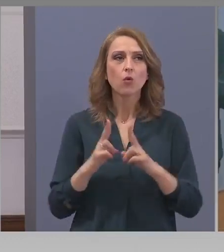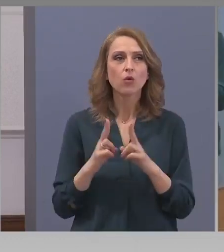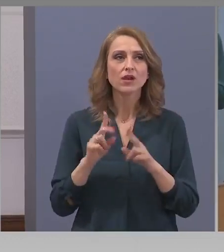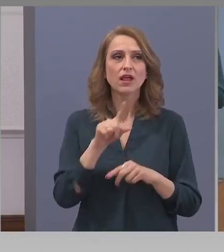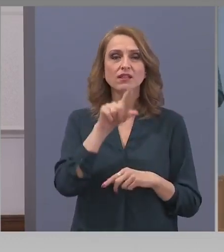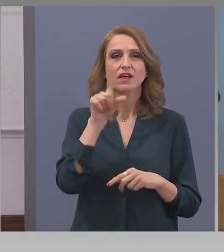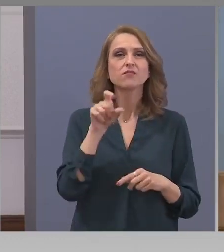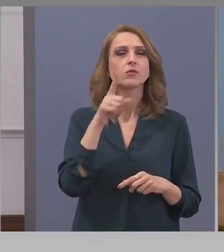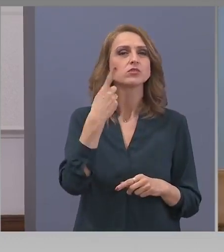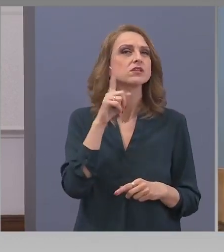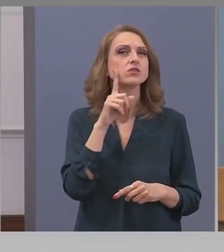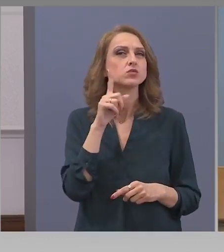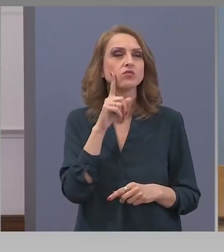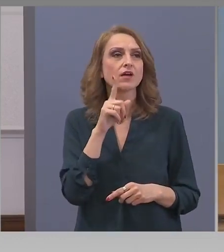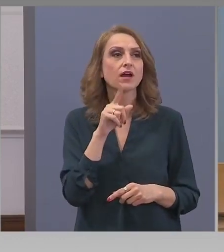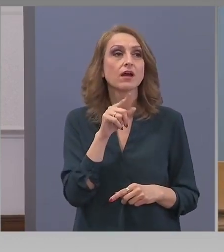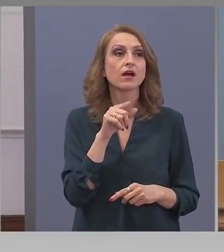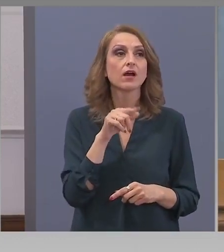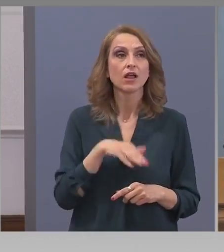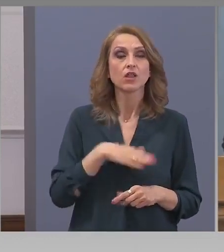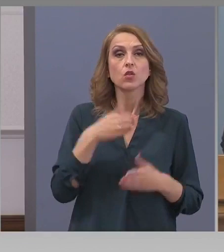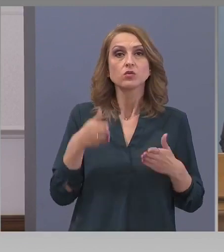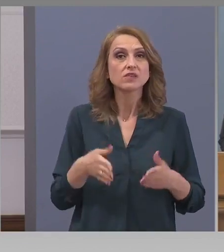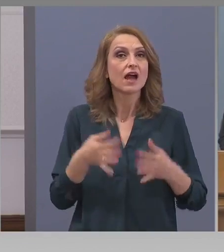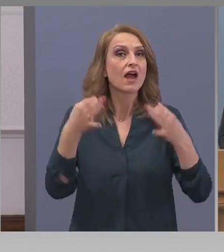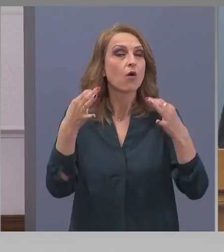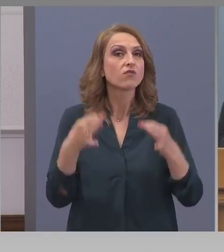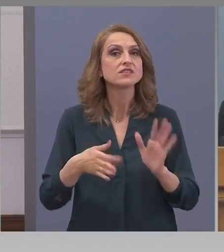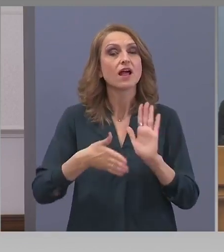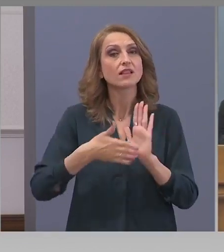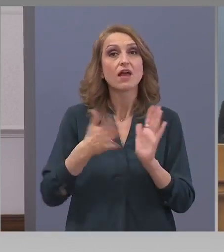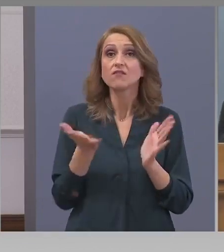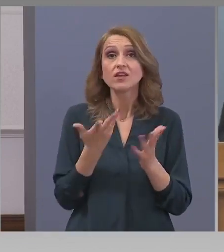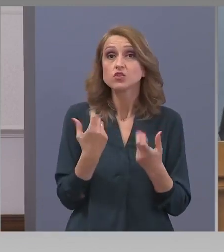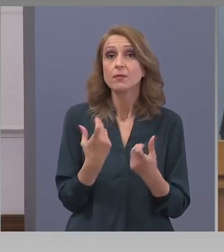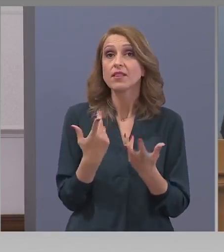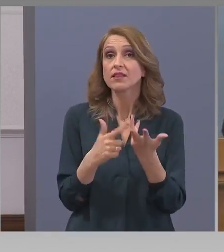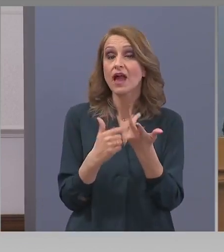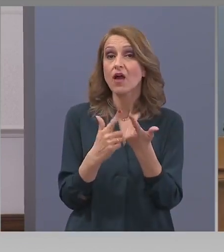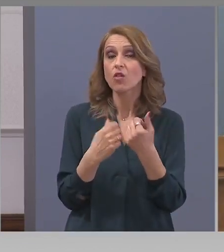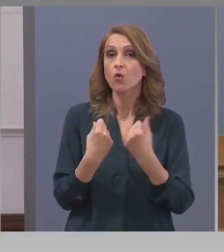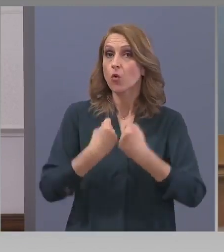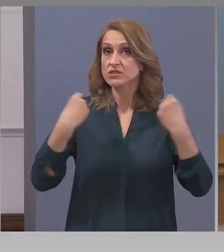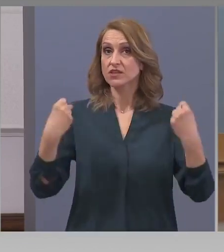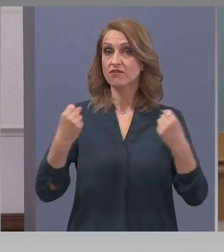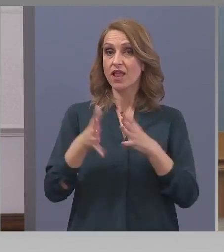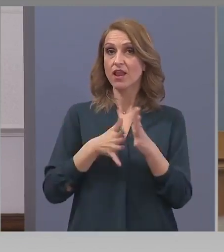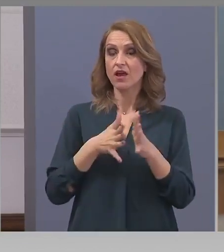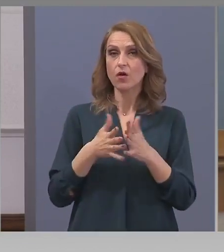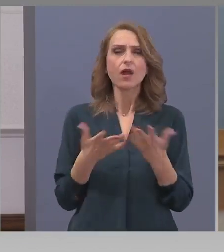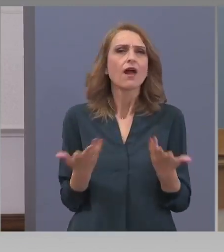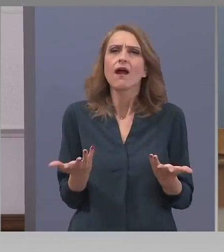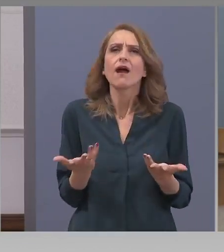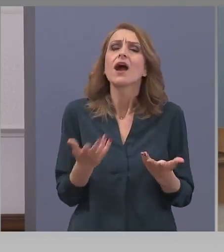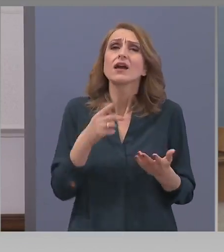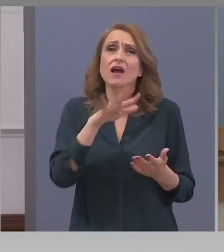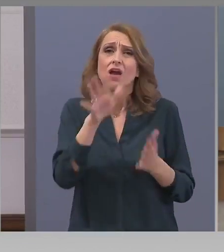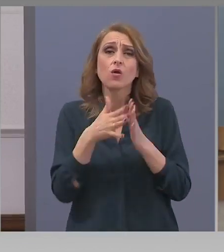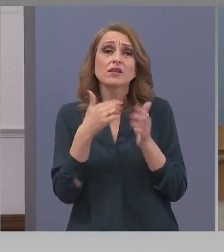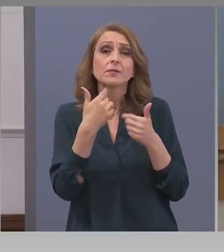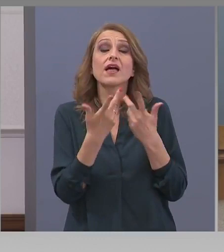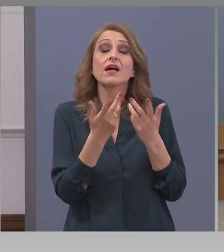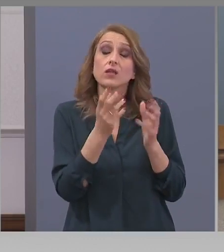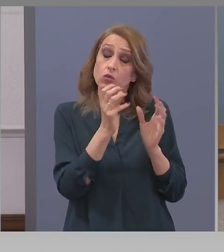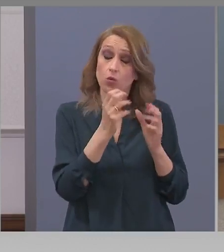от зрител. До сега, по официални данни, има няколко излековани човека. Зрителите питат, по какъв начин са били излековани те.